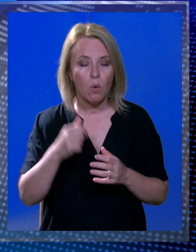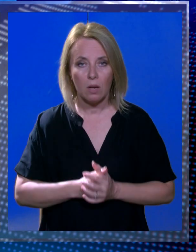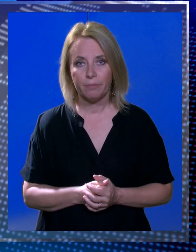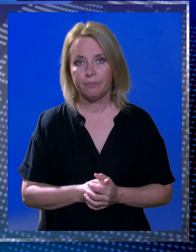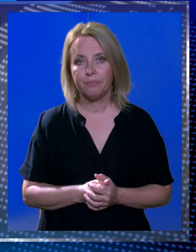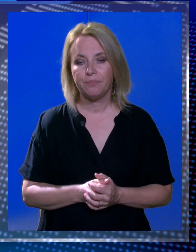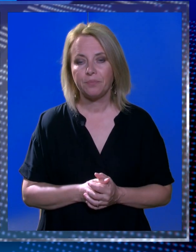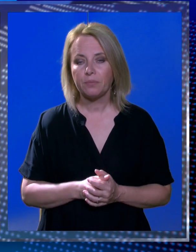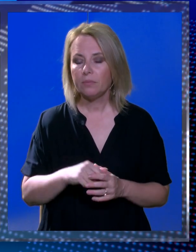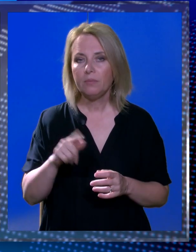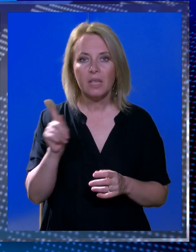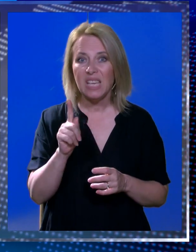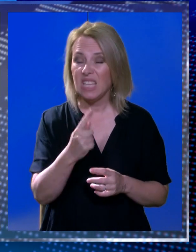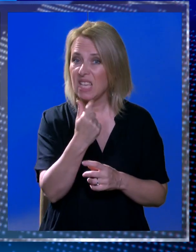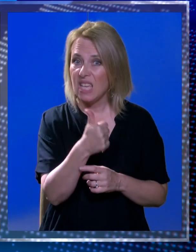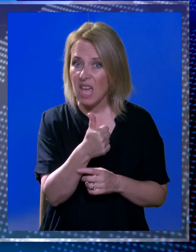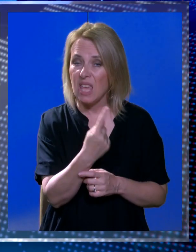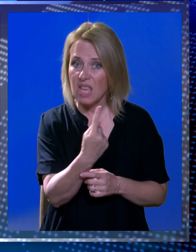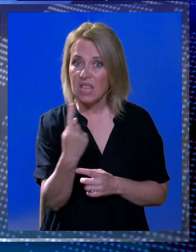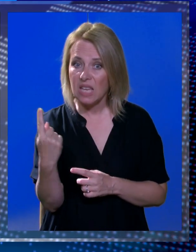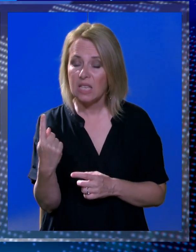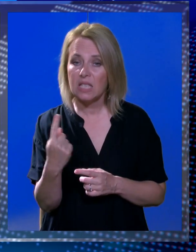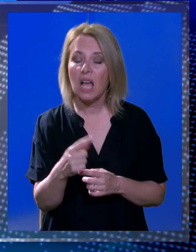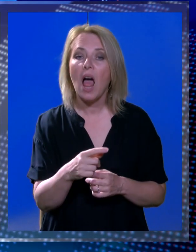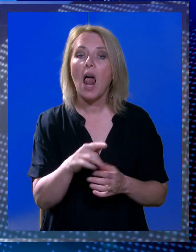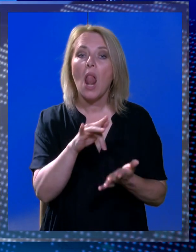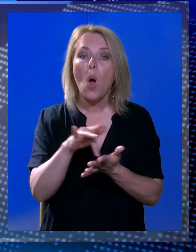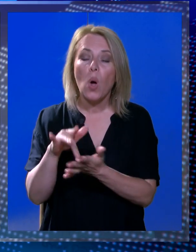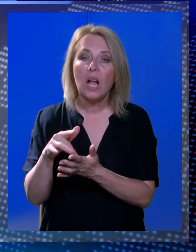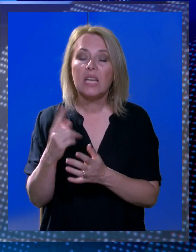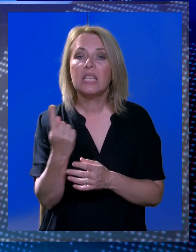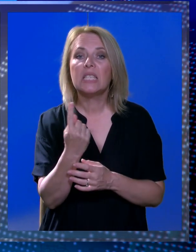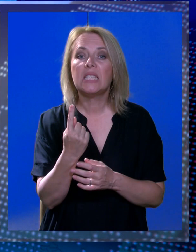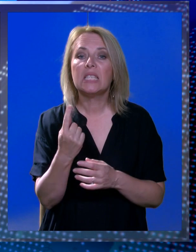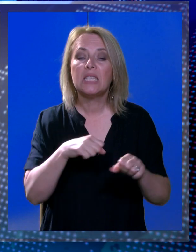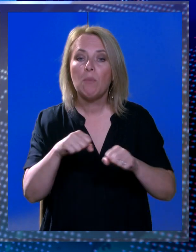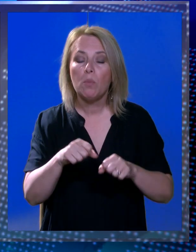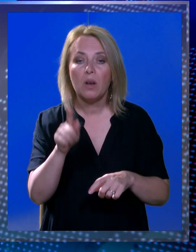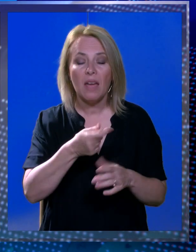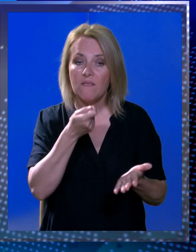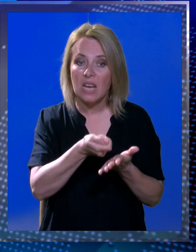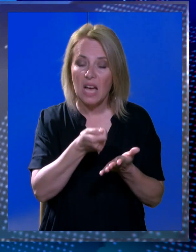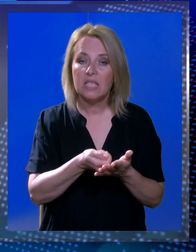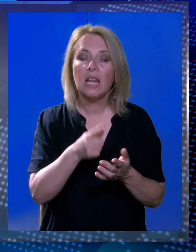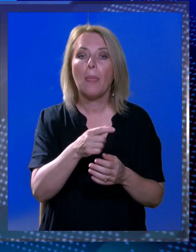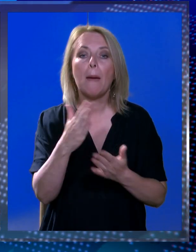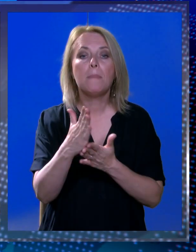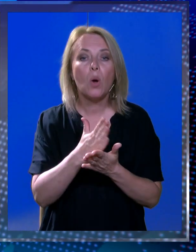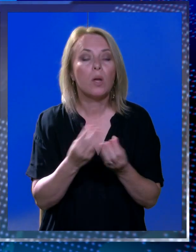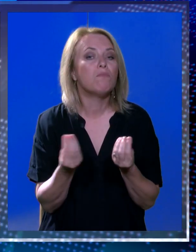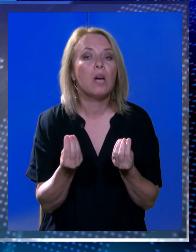eura. Nijedna jedinica lokalne uprave ni samouprave ne financira taj program.